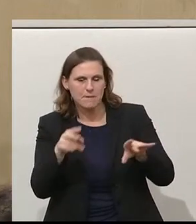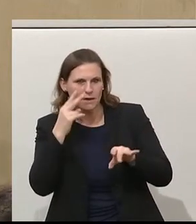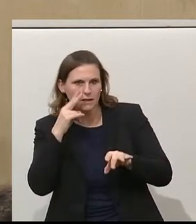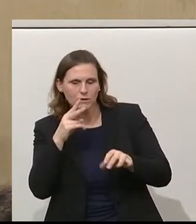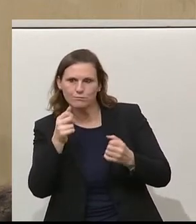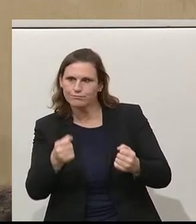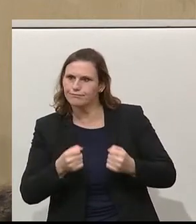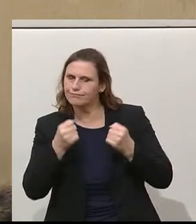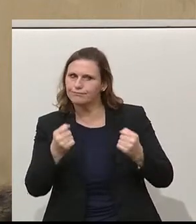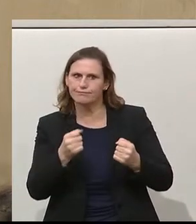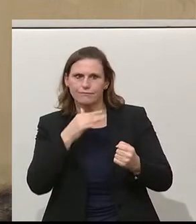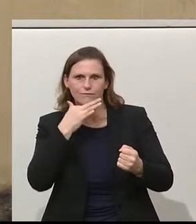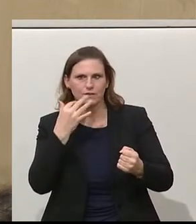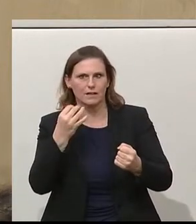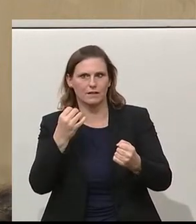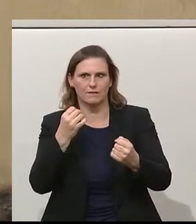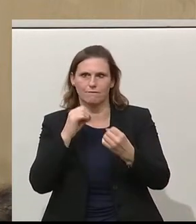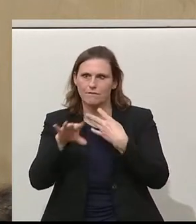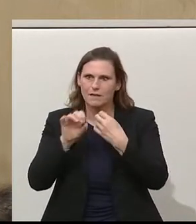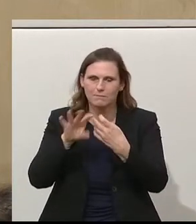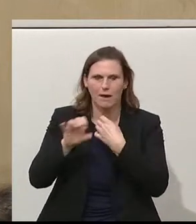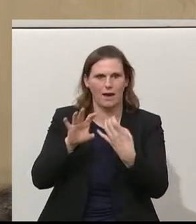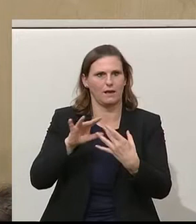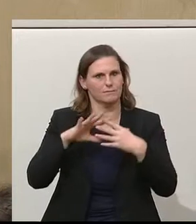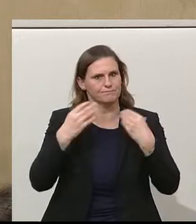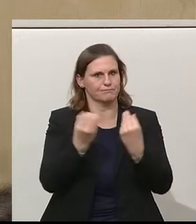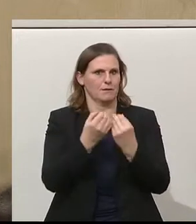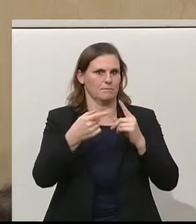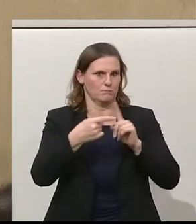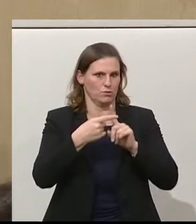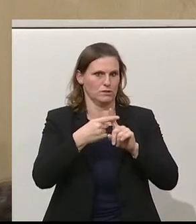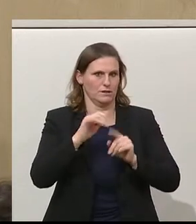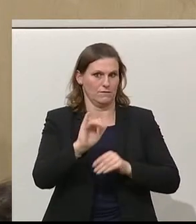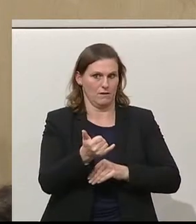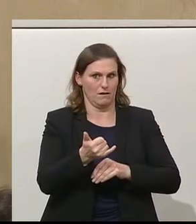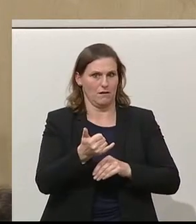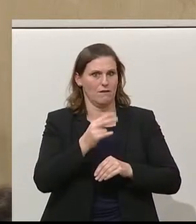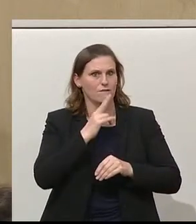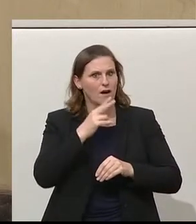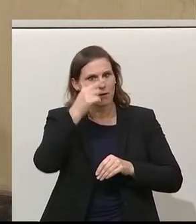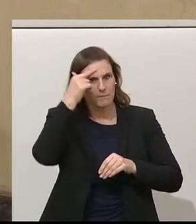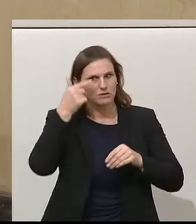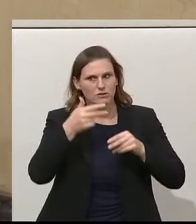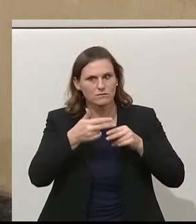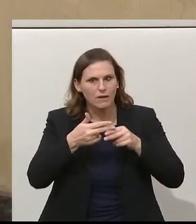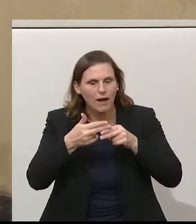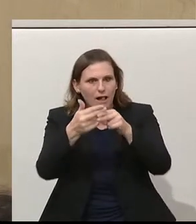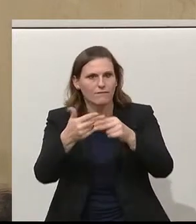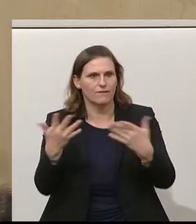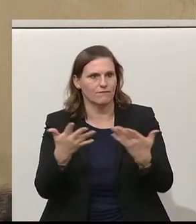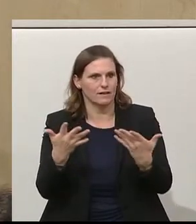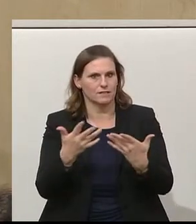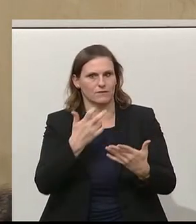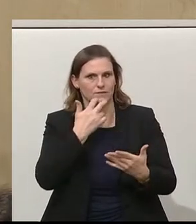gewaltig und durchaus positiv. Es würde wirklich helfen, den Menschen draußen das zu vermitteln, was wir wollen, nämlich